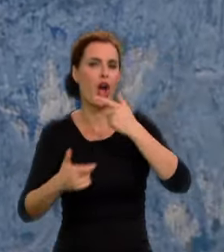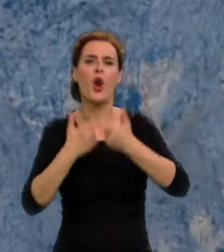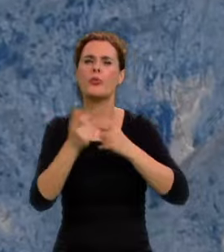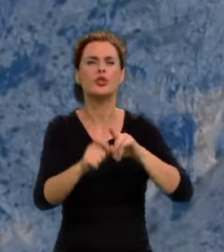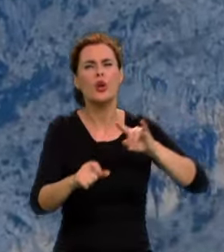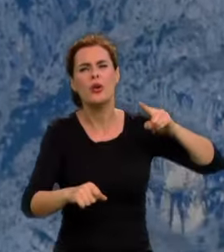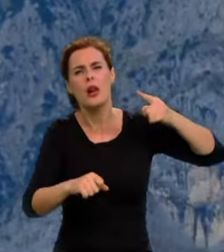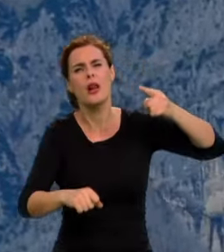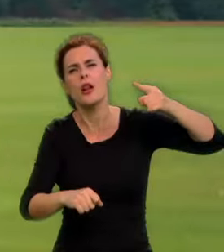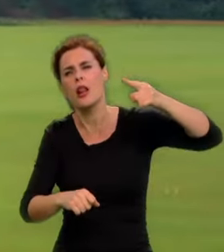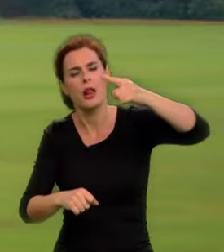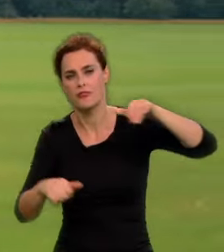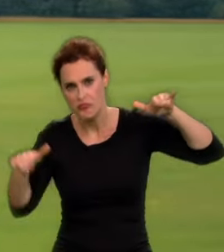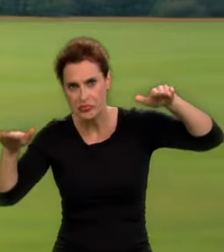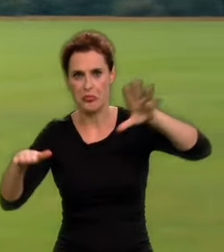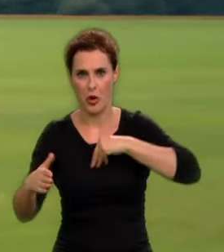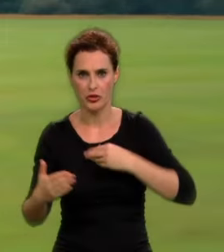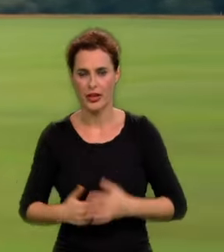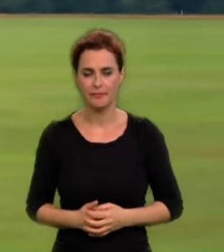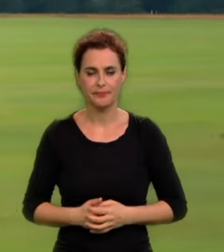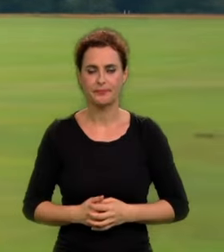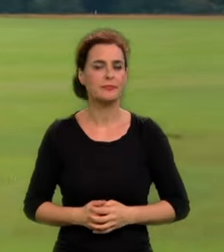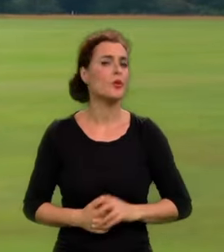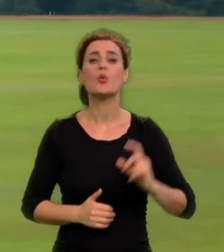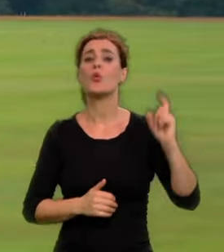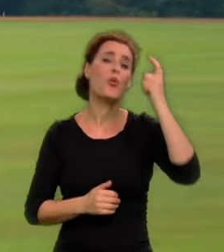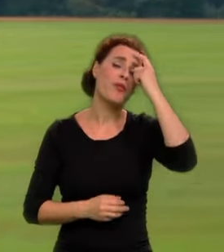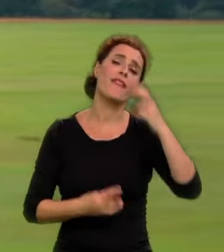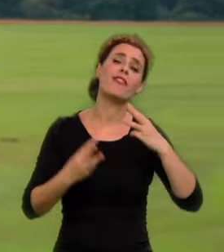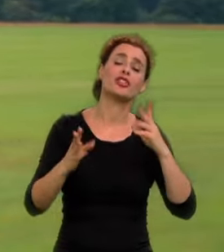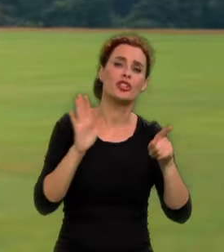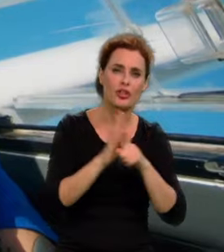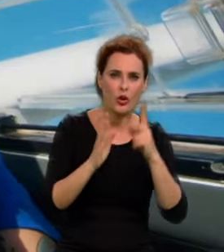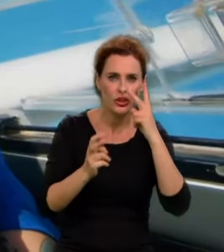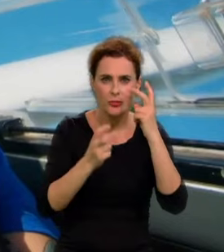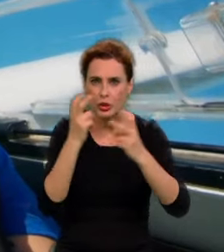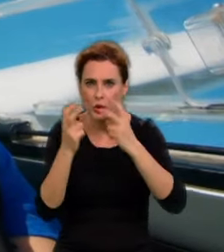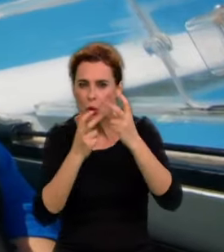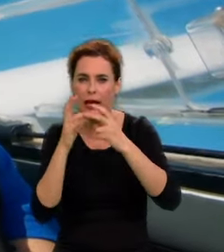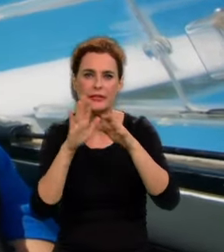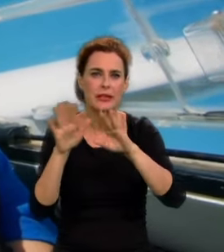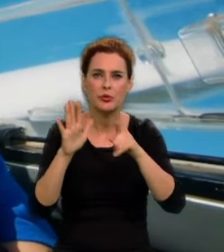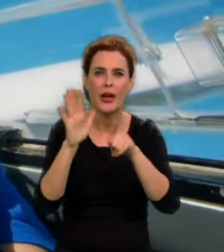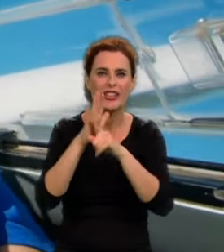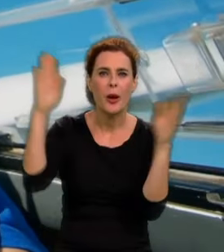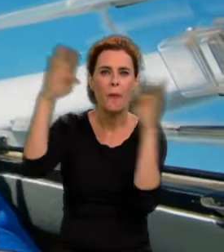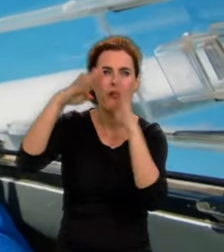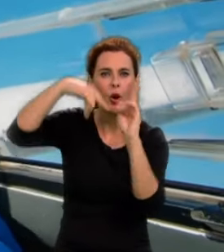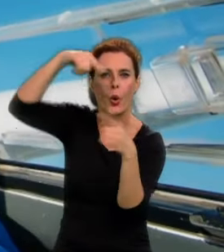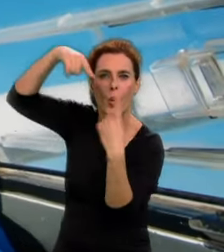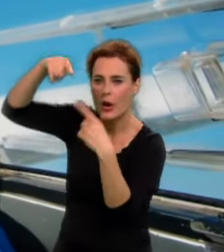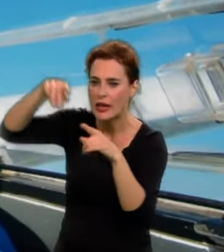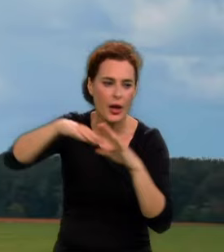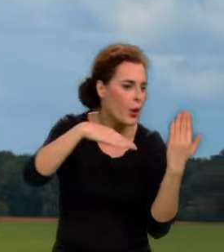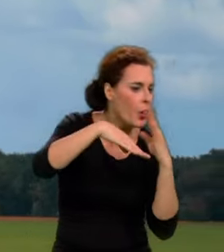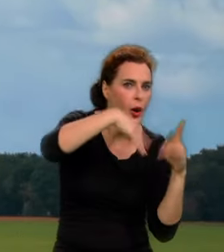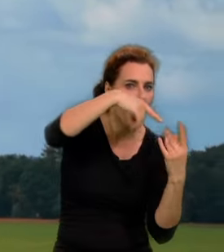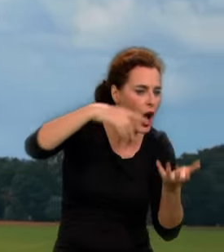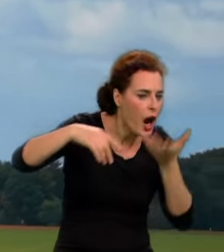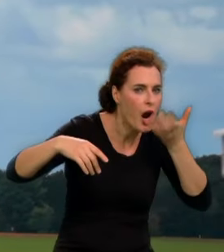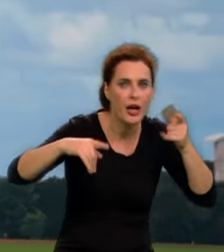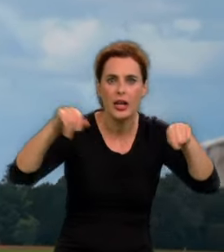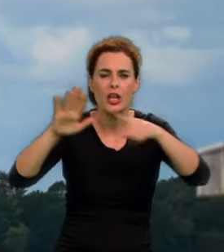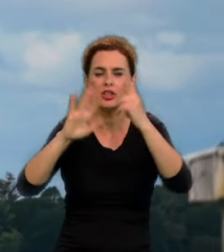długie przeloty. Cała sztuka polega na tym, żeby wynajdywać te prądy i pokonywać kolejne